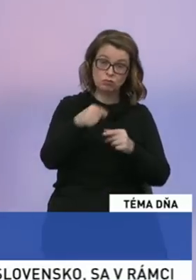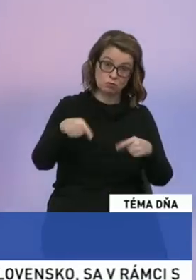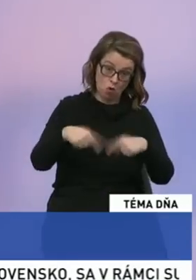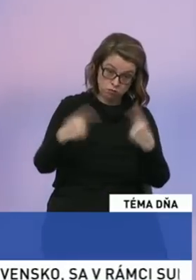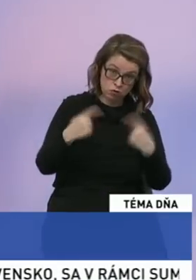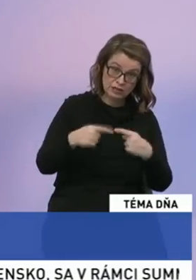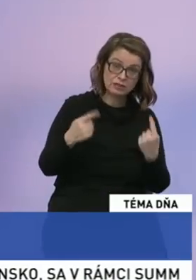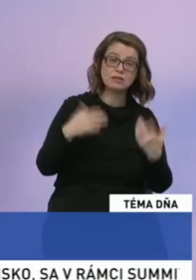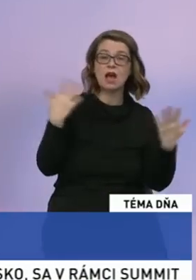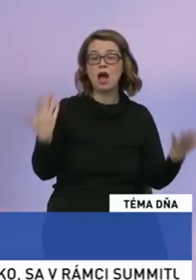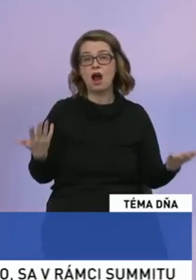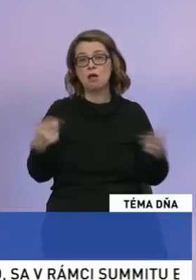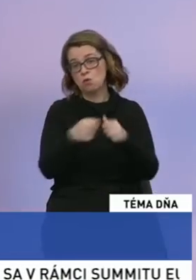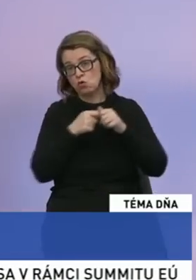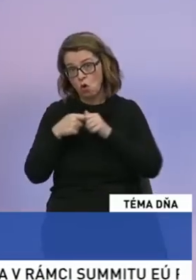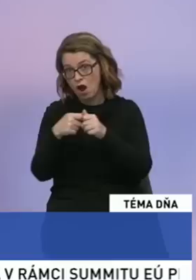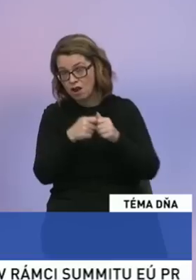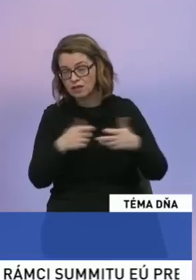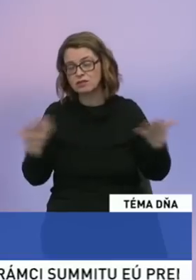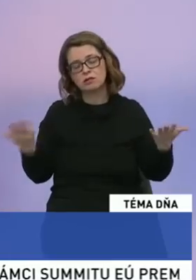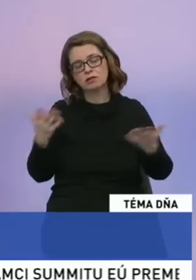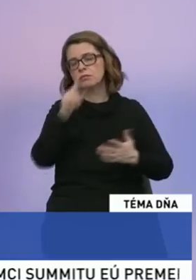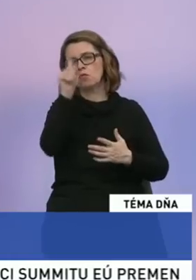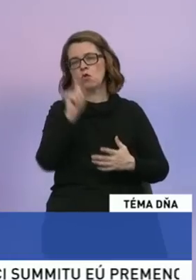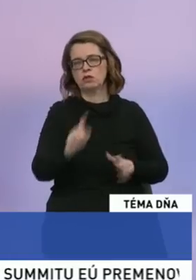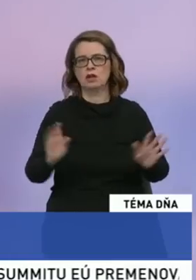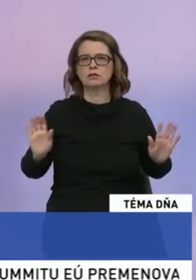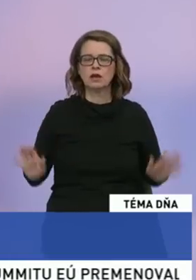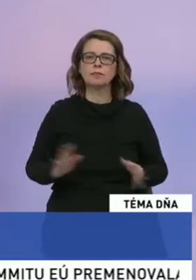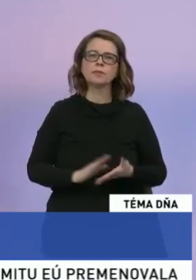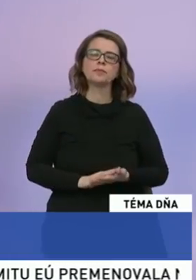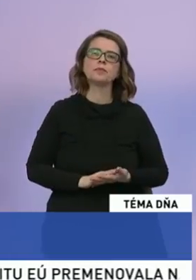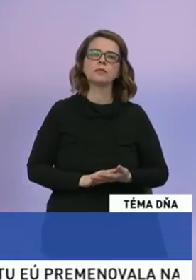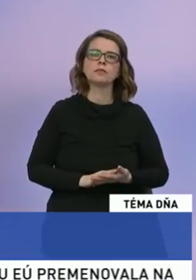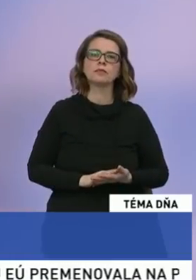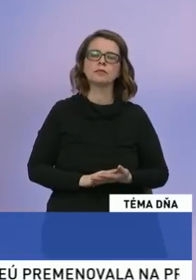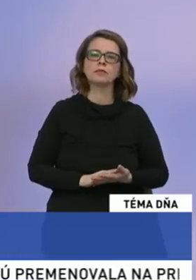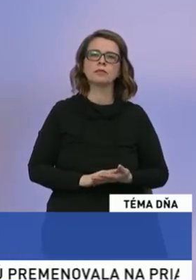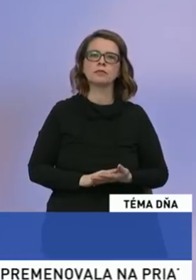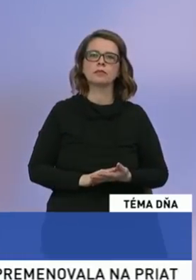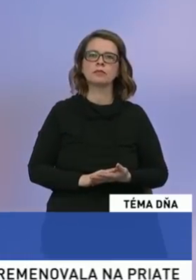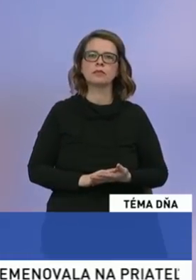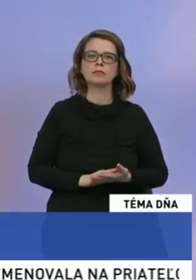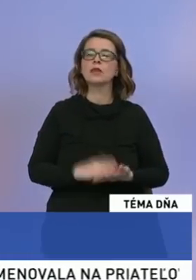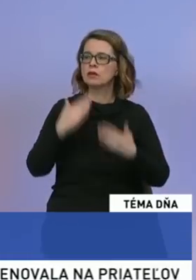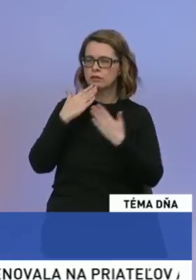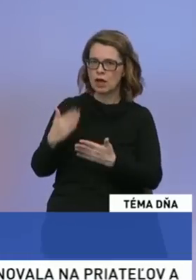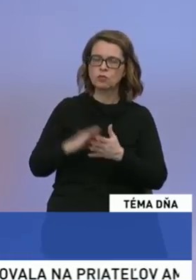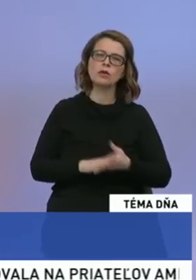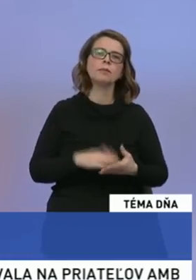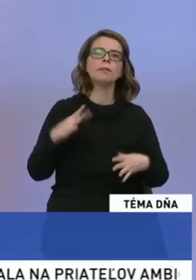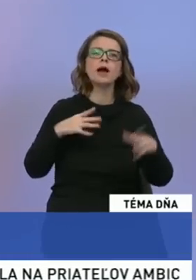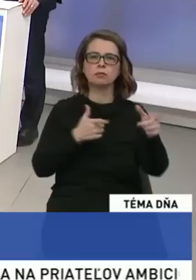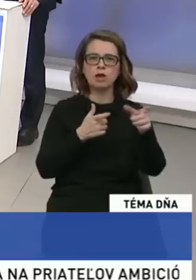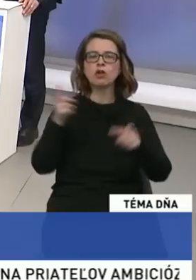stranou v parlamente alebo koaličnou. A od toho potom by som urobil záverečný verdikt. Ďakujem pekne. Pán Paška, vy ste boli